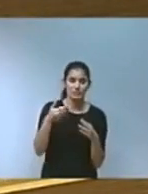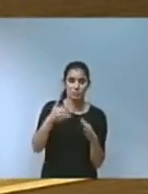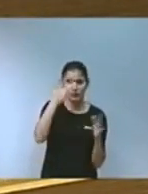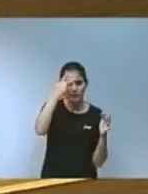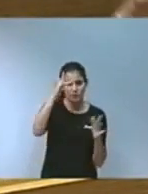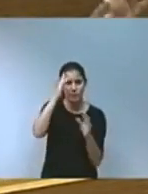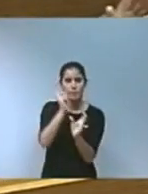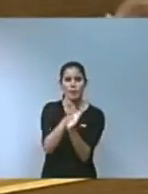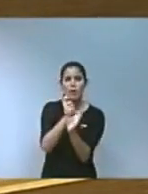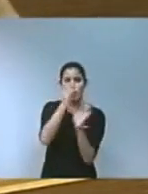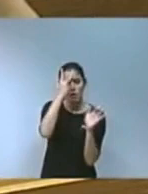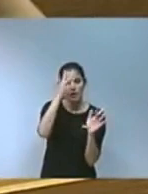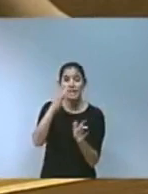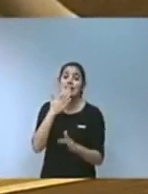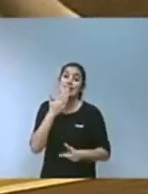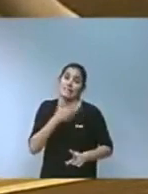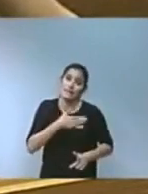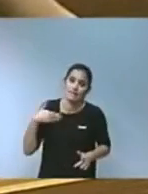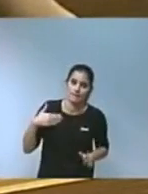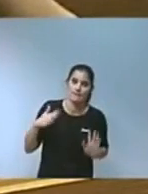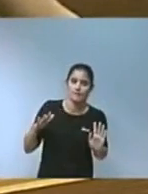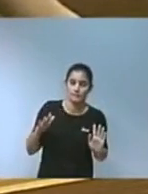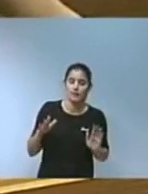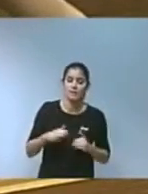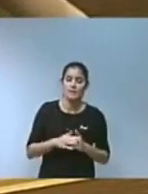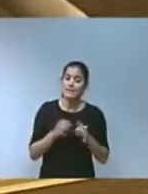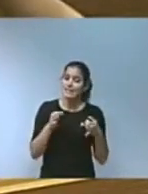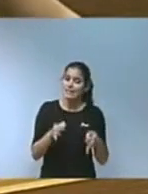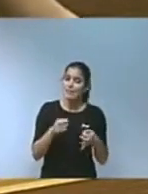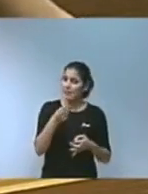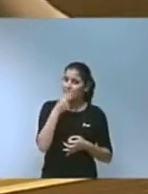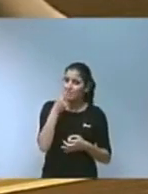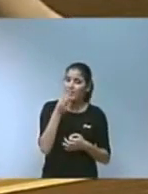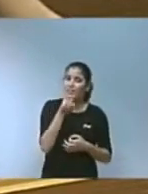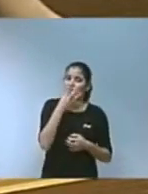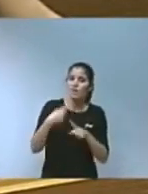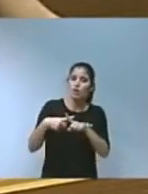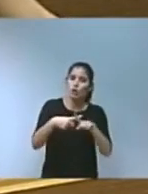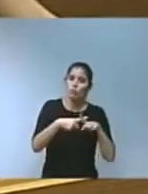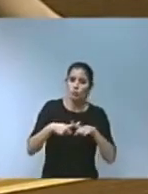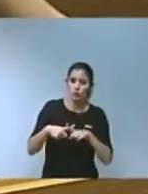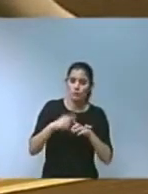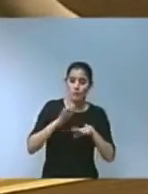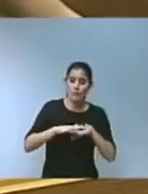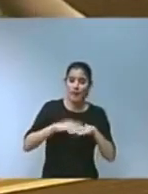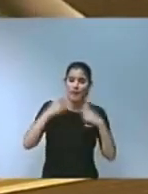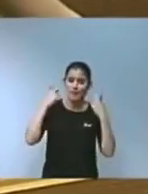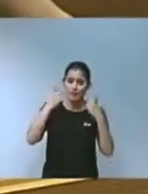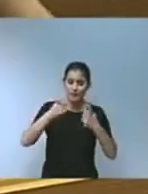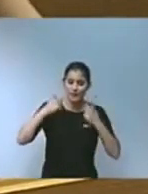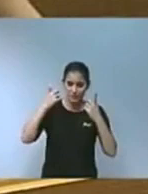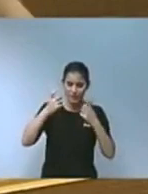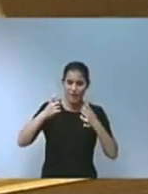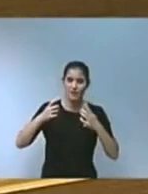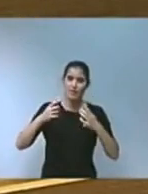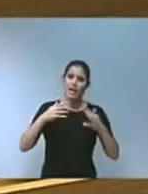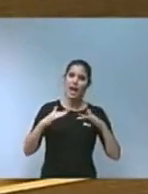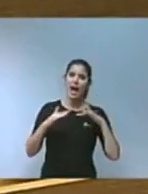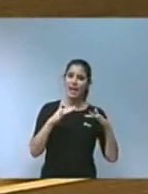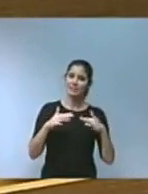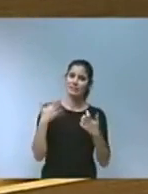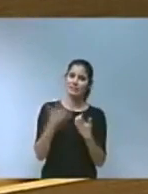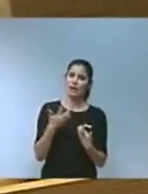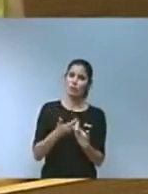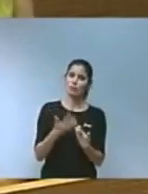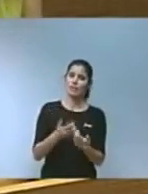si es vol. Si es planteja des de l'interès comú i per fer una ciutadania activista en la lluita front al canvi climàtic.